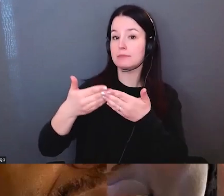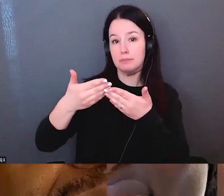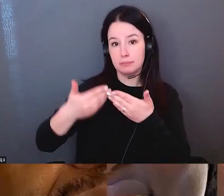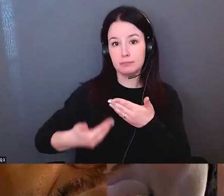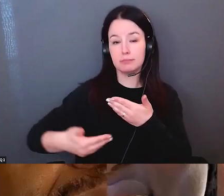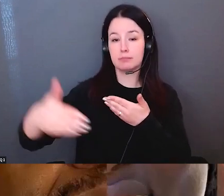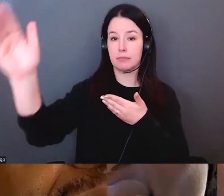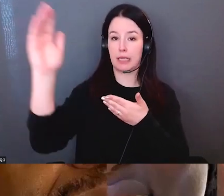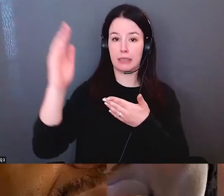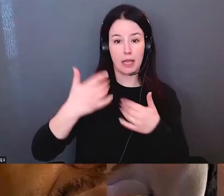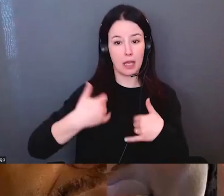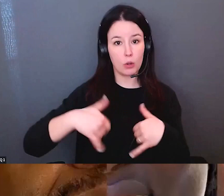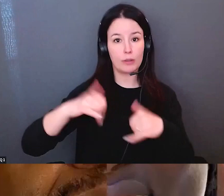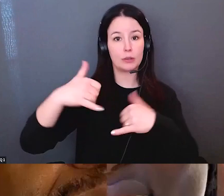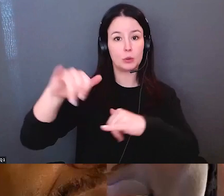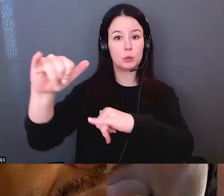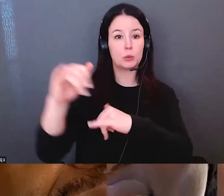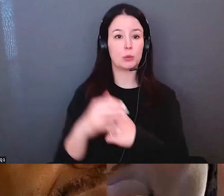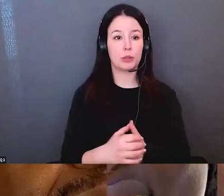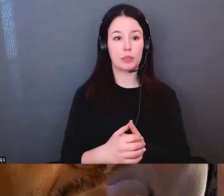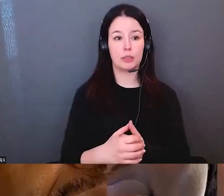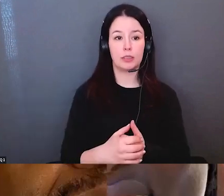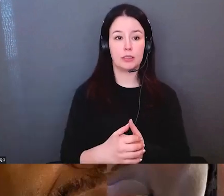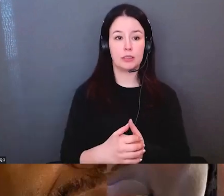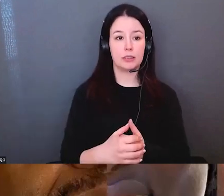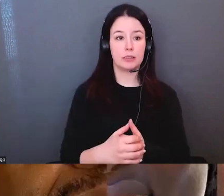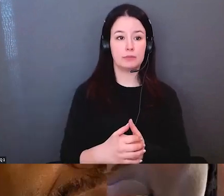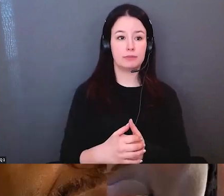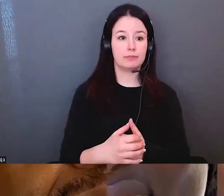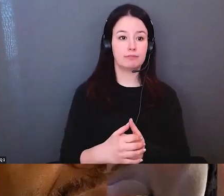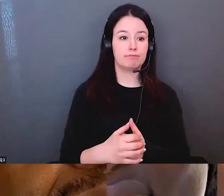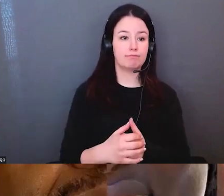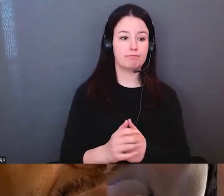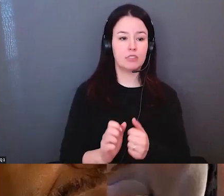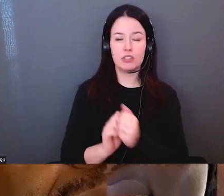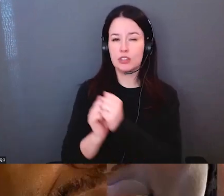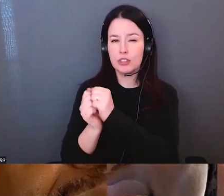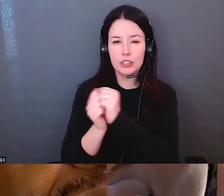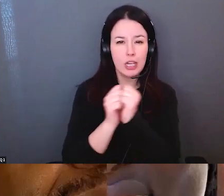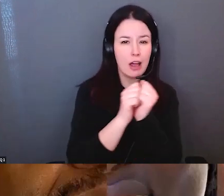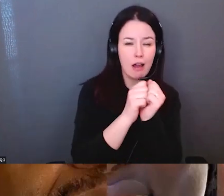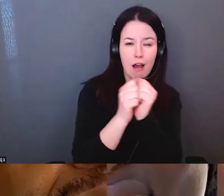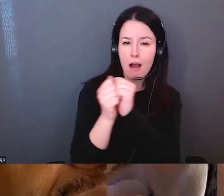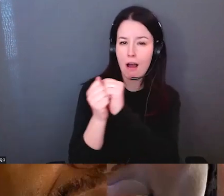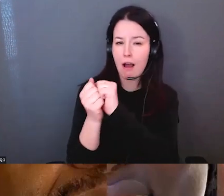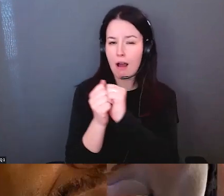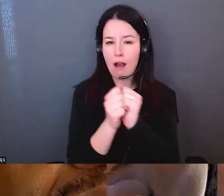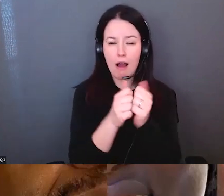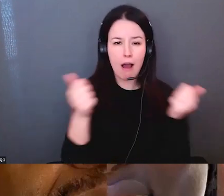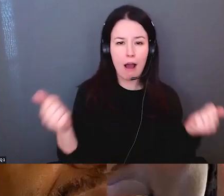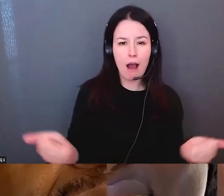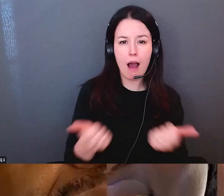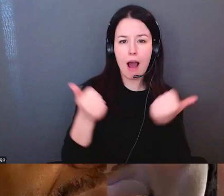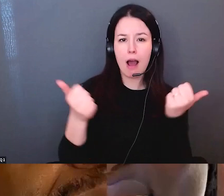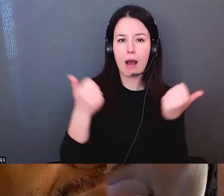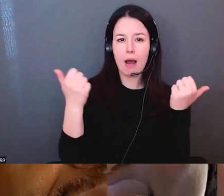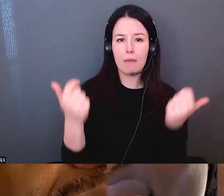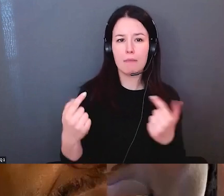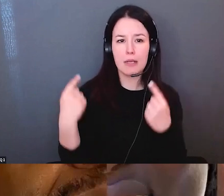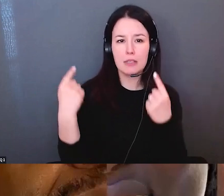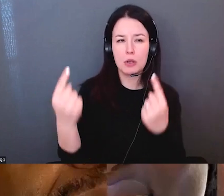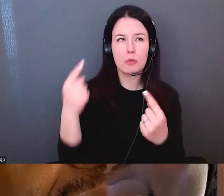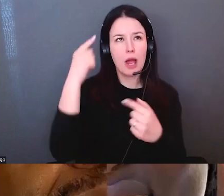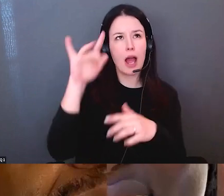poursuivre ma vie et trouver de la soutenance.